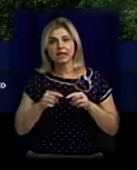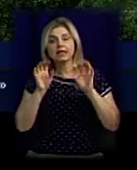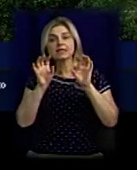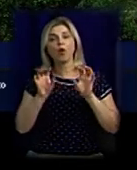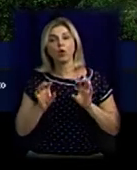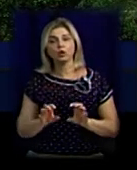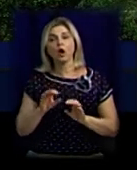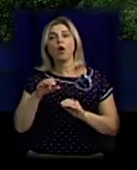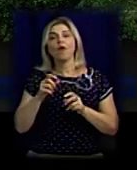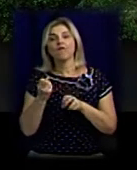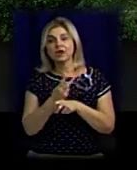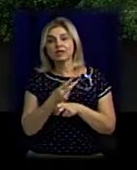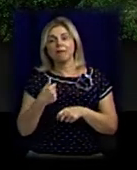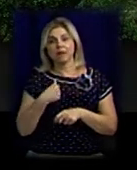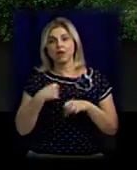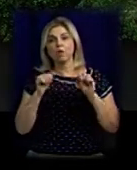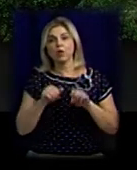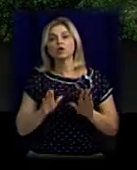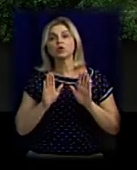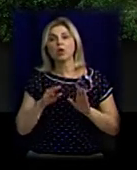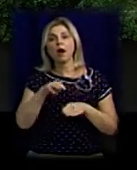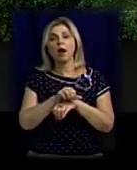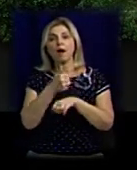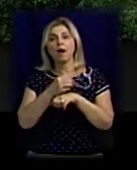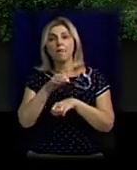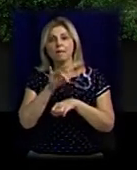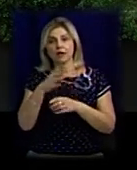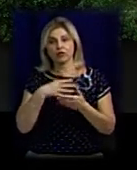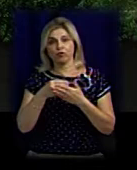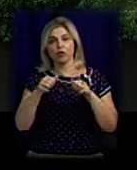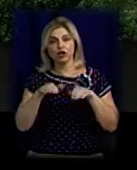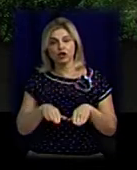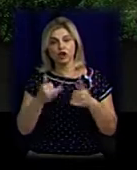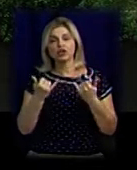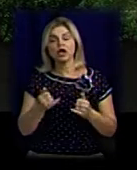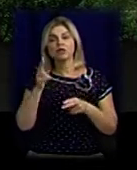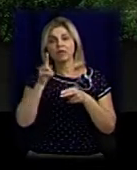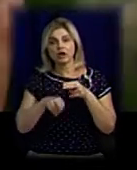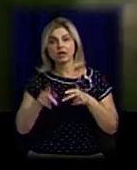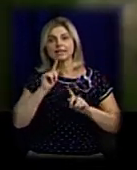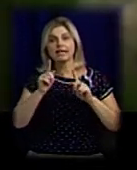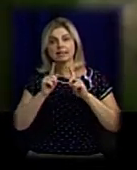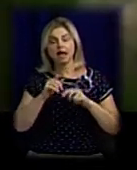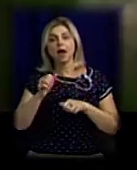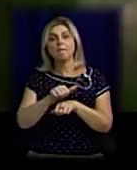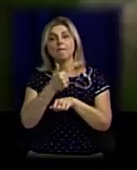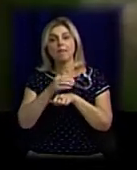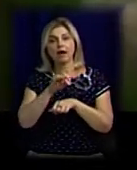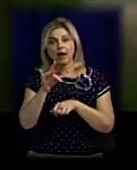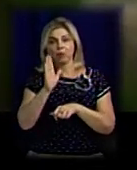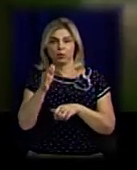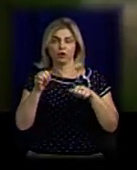законодавством, відсторонити мене може виключно мер своїм рішенням. Зараз пройде, завершиться сесія, мер буде приймати рішення.